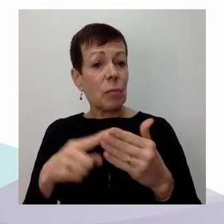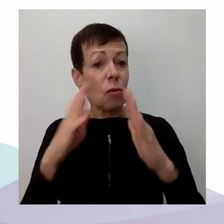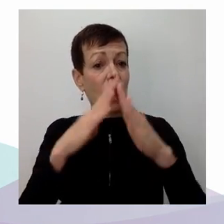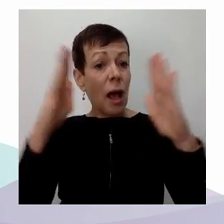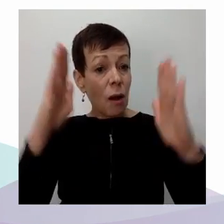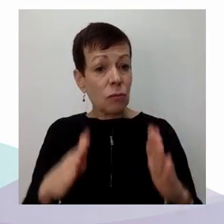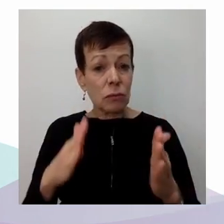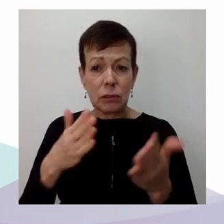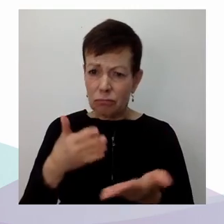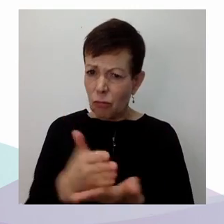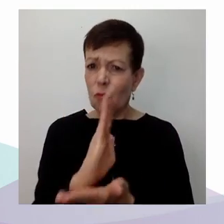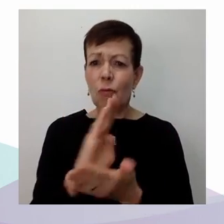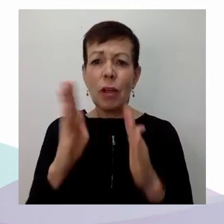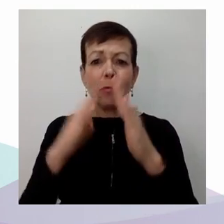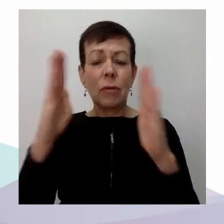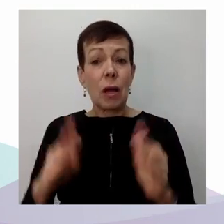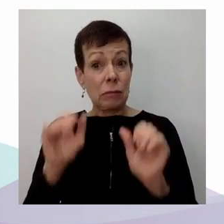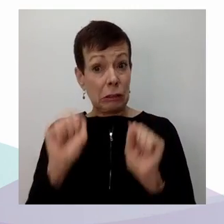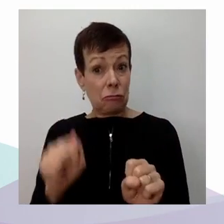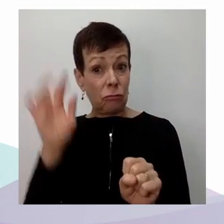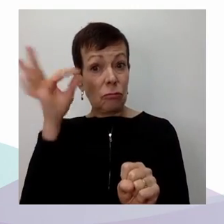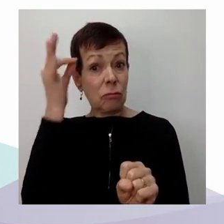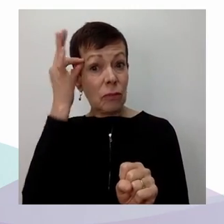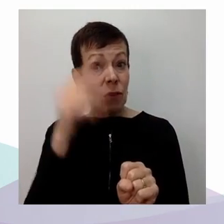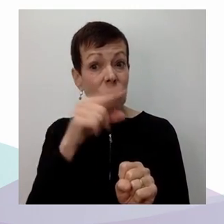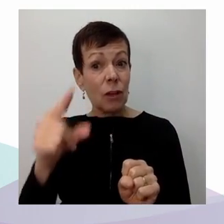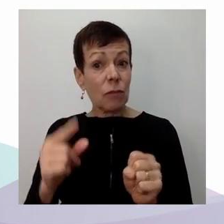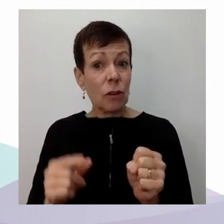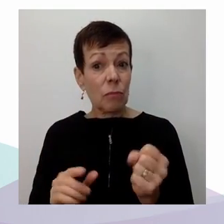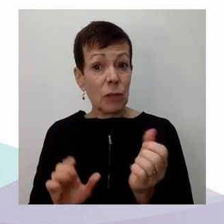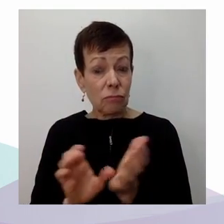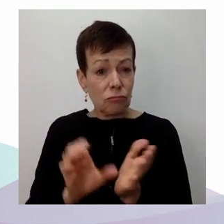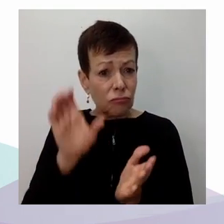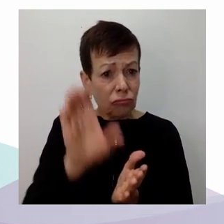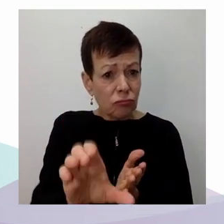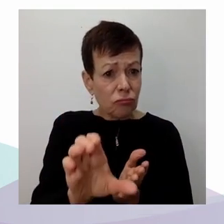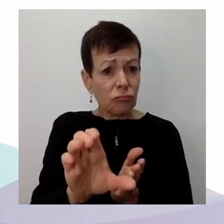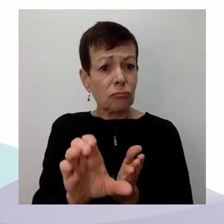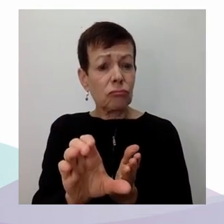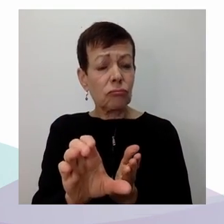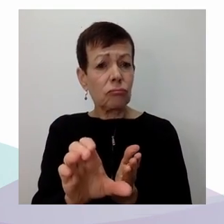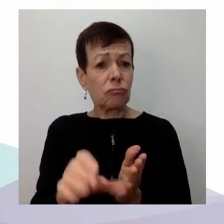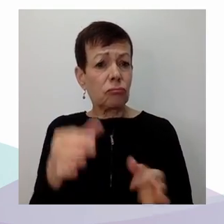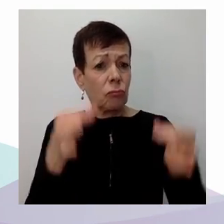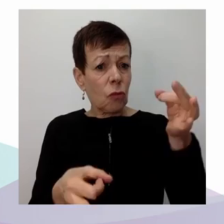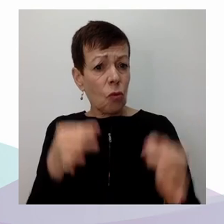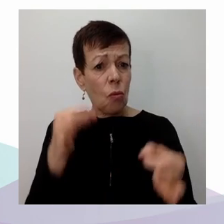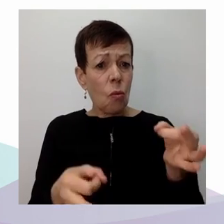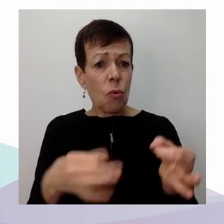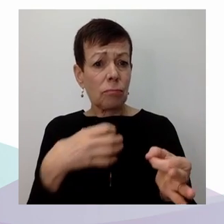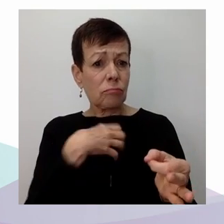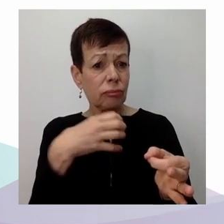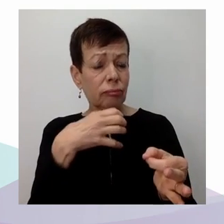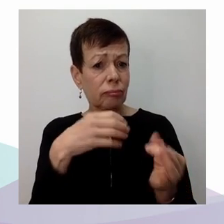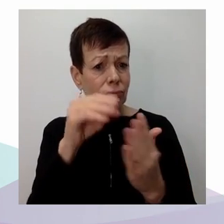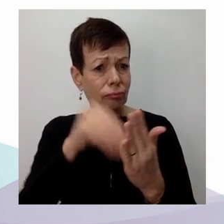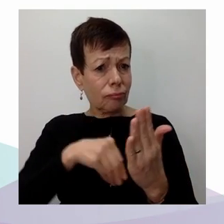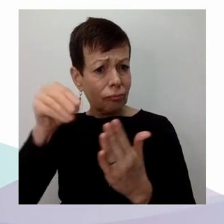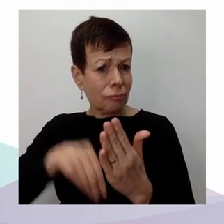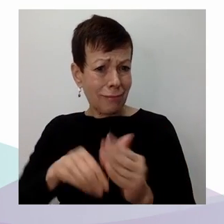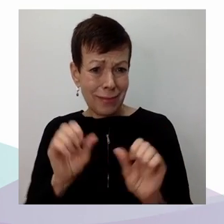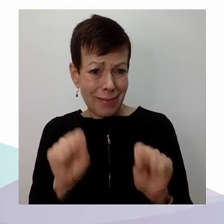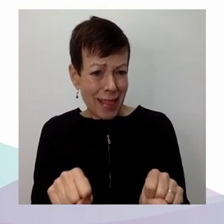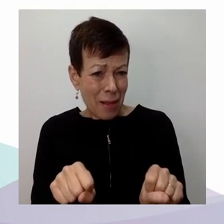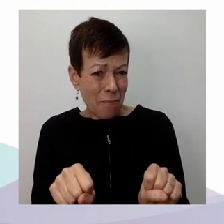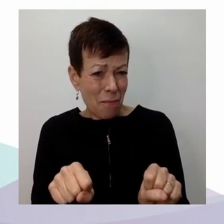bien, il y a un recours. Serait-il possible d'imaginer la possibilité que le gouvernement crée un tel programme,